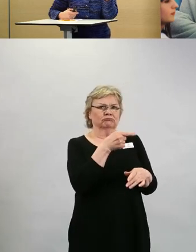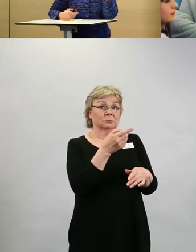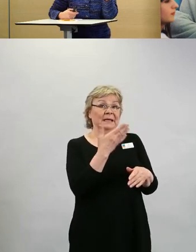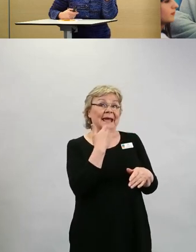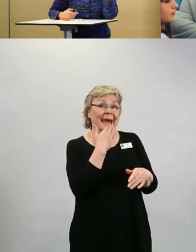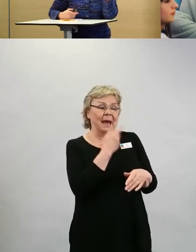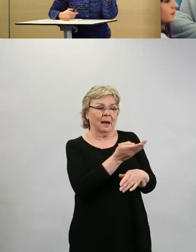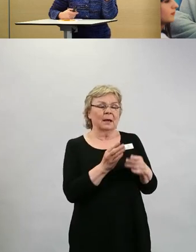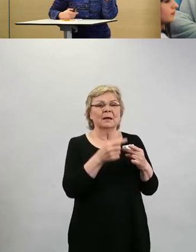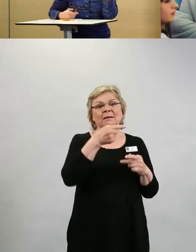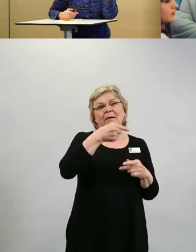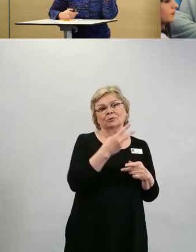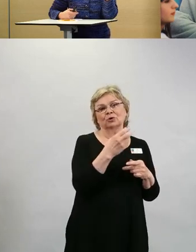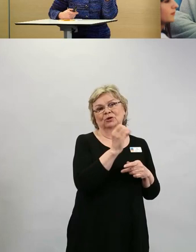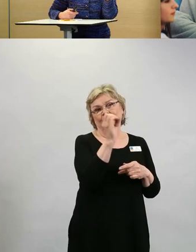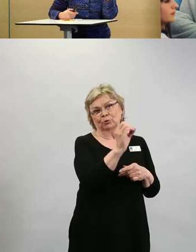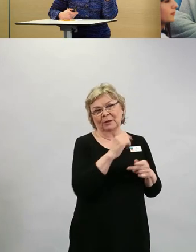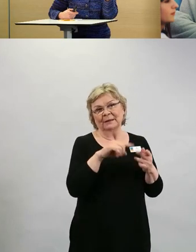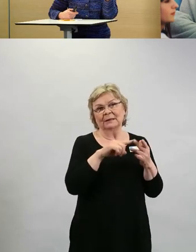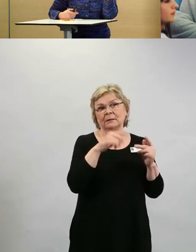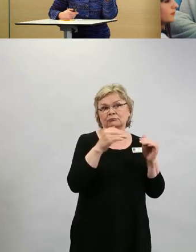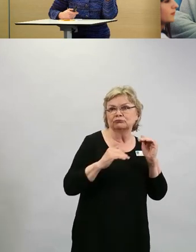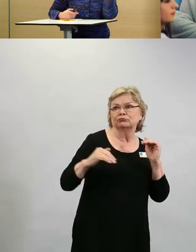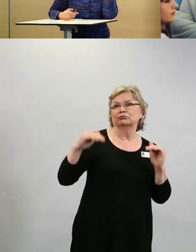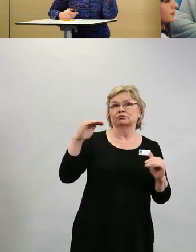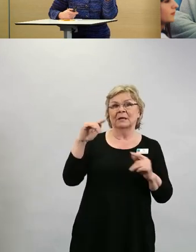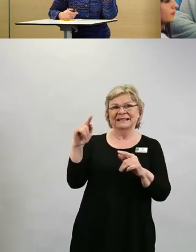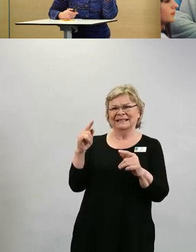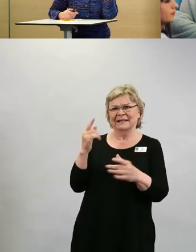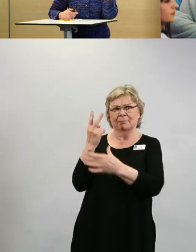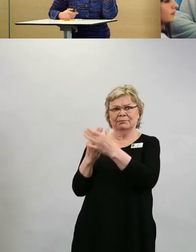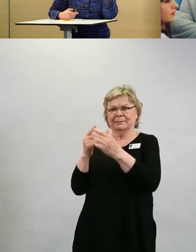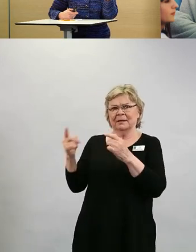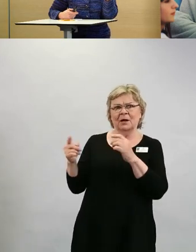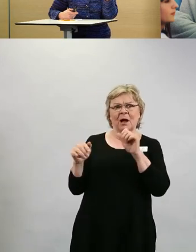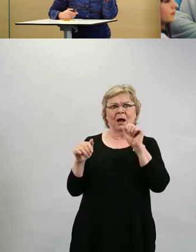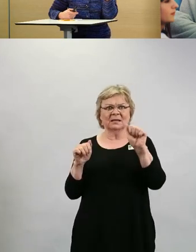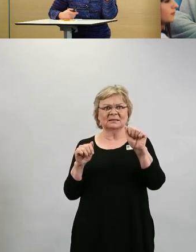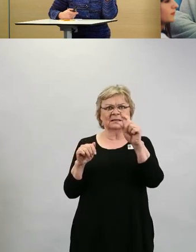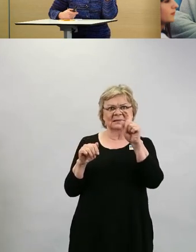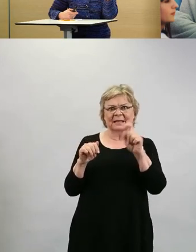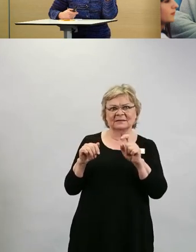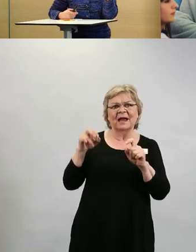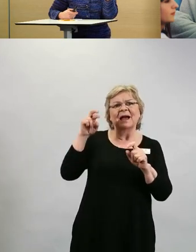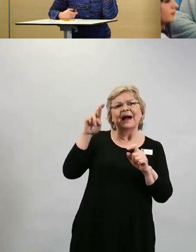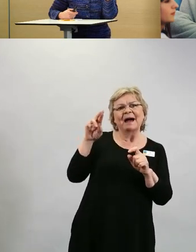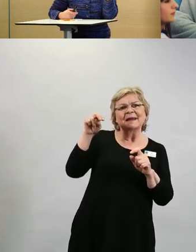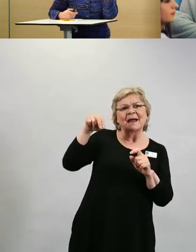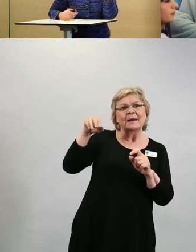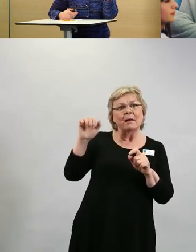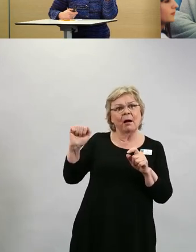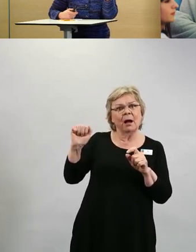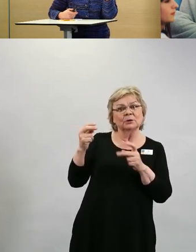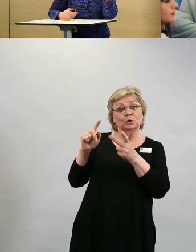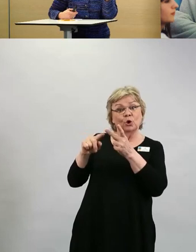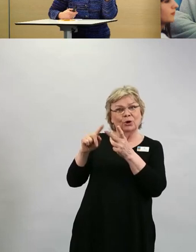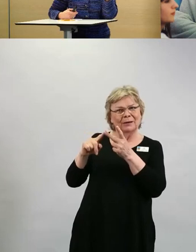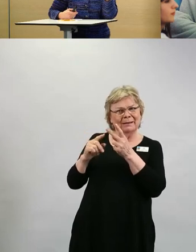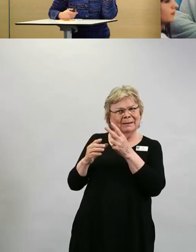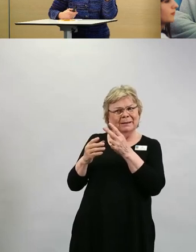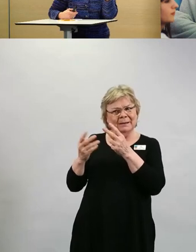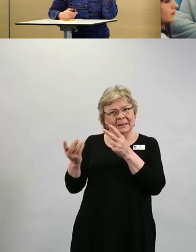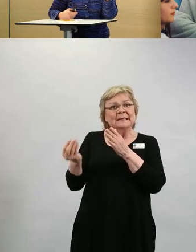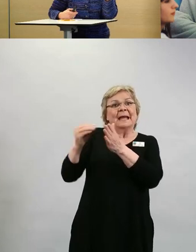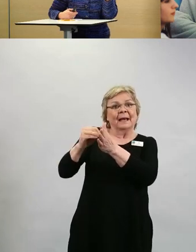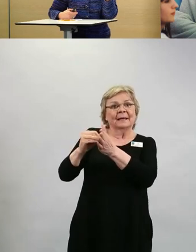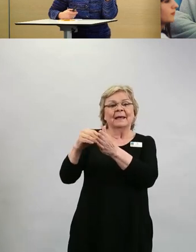noussut noin 25 prosenttiin, kun on otettu tämä AstraZeneca ensin ja RNA sitten. Siihen pitää varautua, että